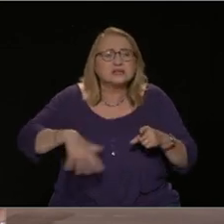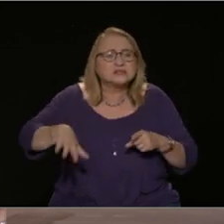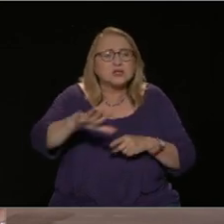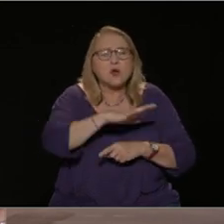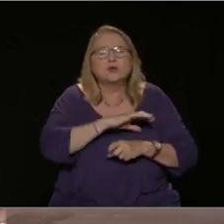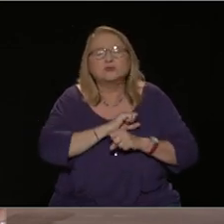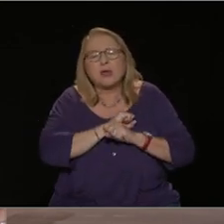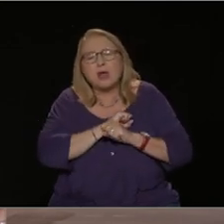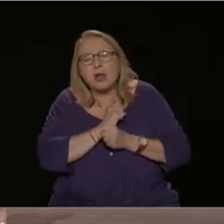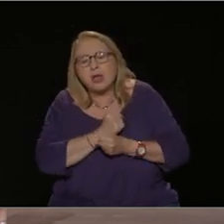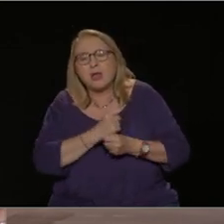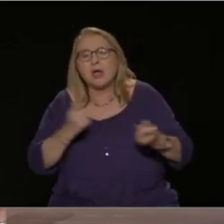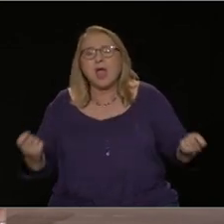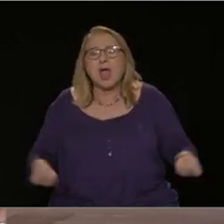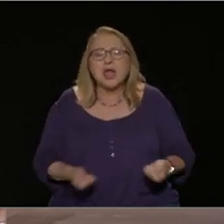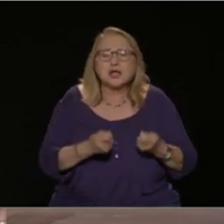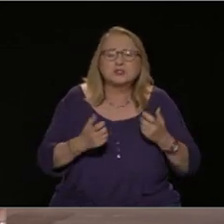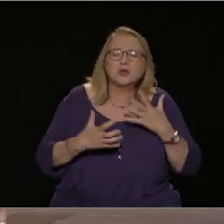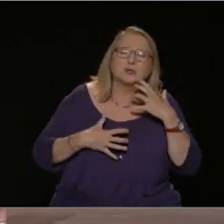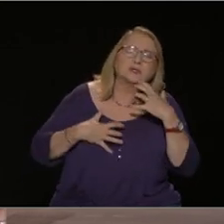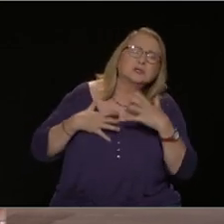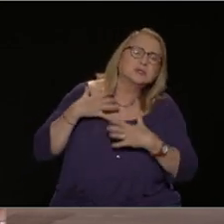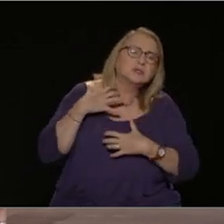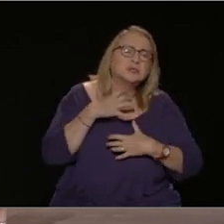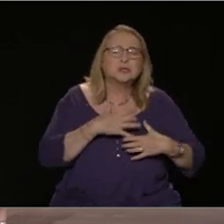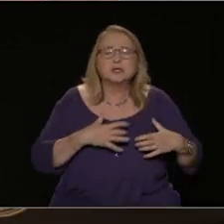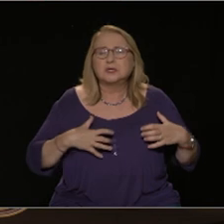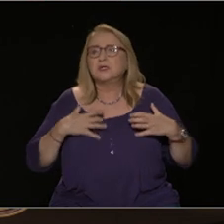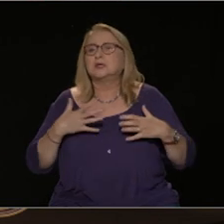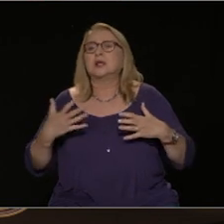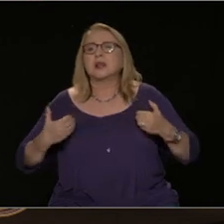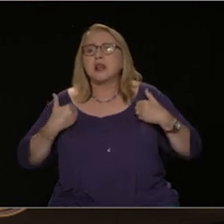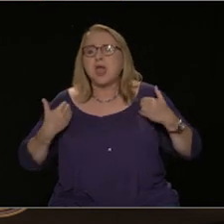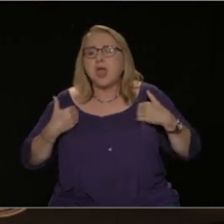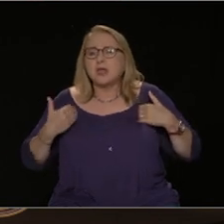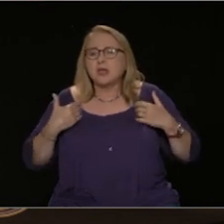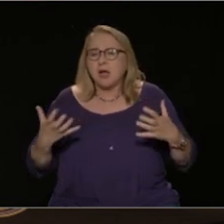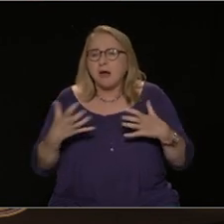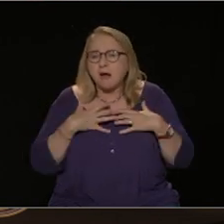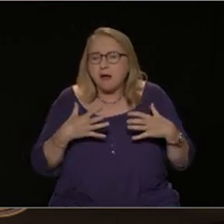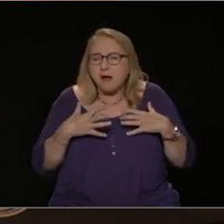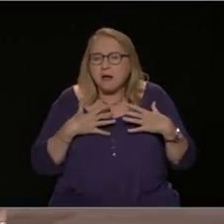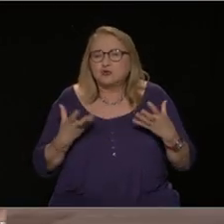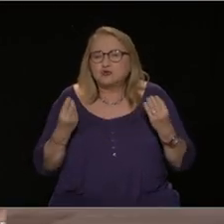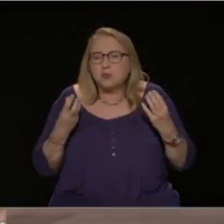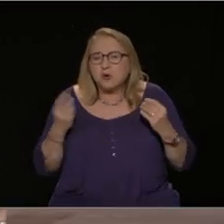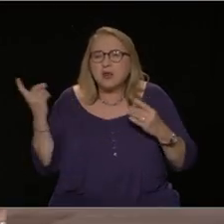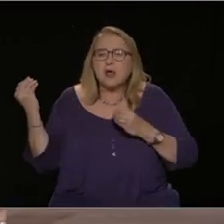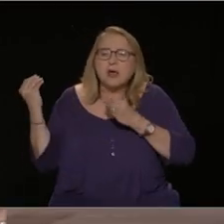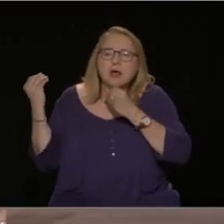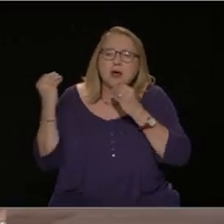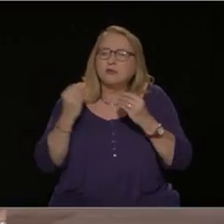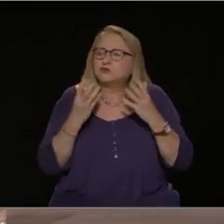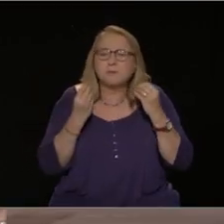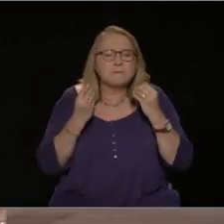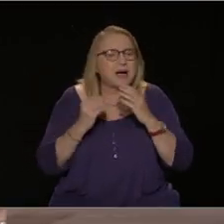τους εργαζόμενους και την ΟΛΕΑ που εμπιστεύτηκαν κάποιες ελπίδες. Ακόμα χειρότερα την τελευταία τετραετία ήταν η πιο φρόνημη